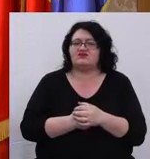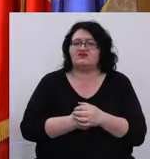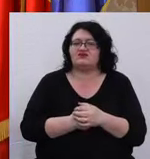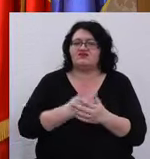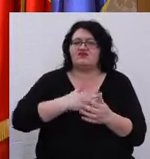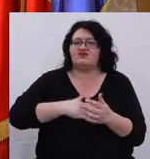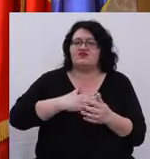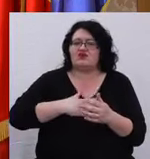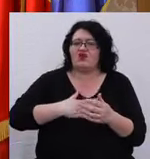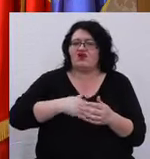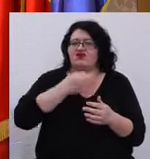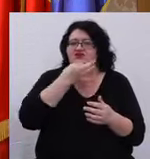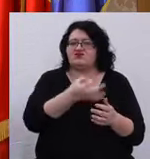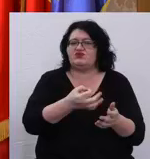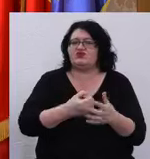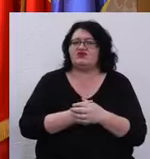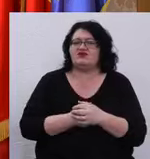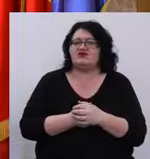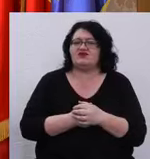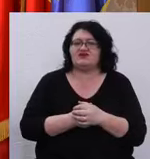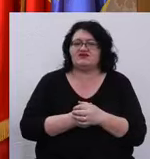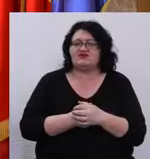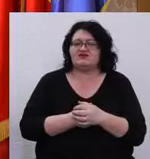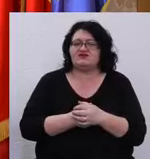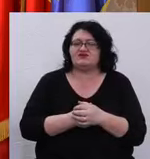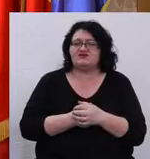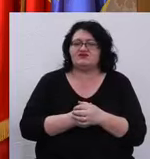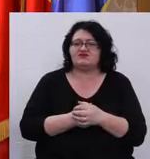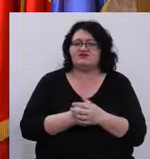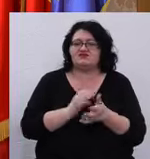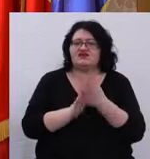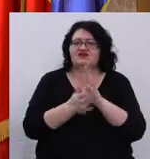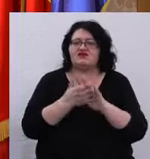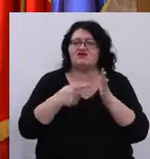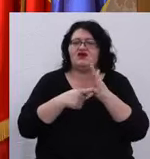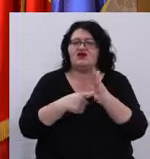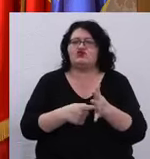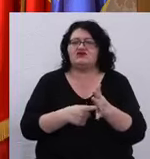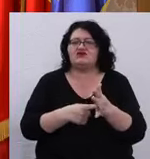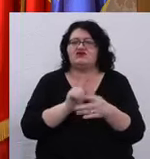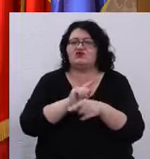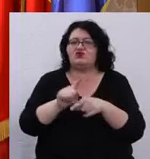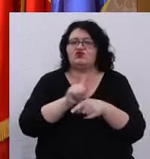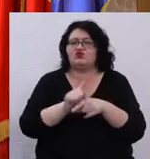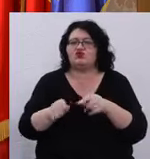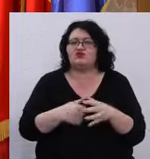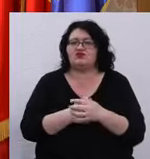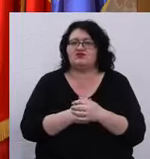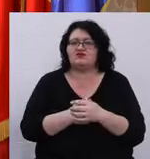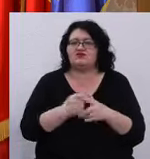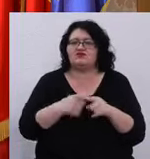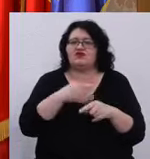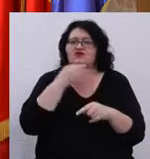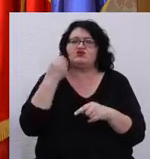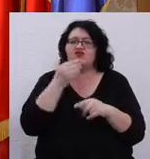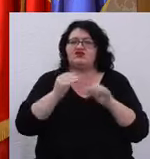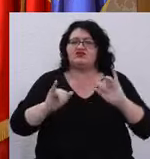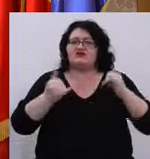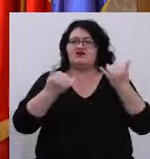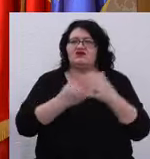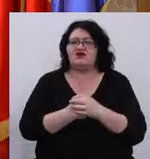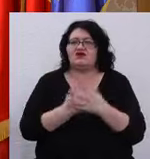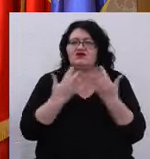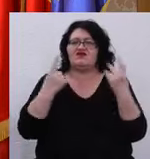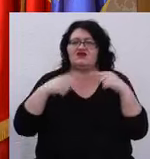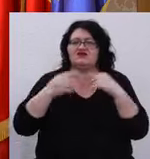Vreau să închei aceste remerci cu ceva ce mi s-a întâmplat